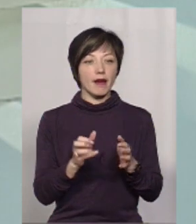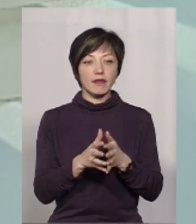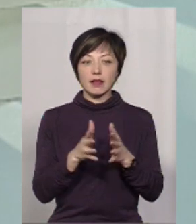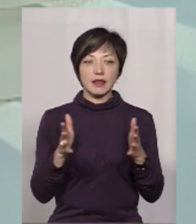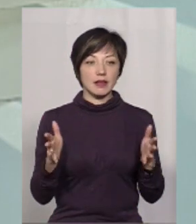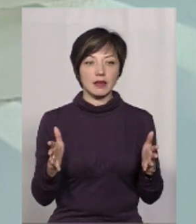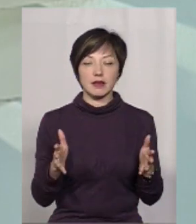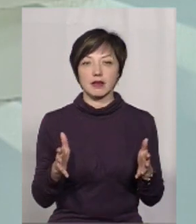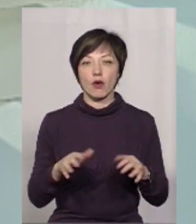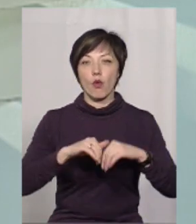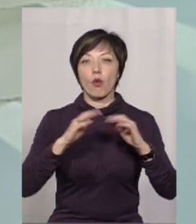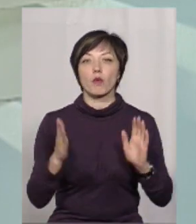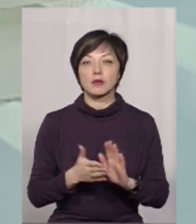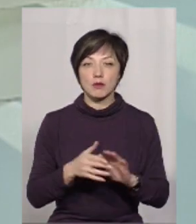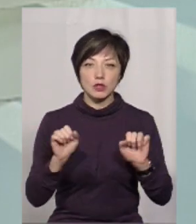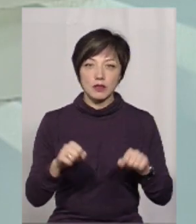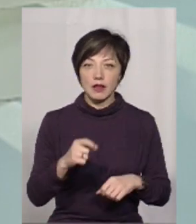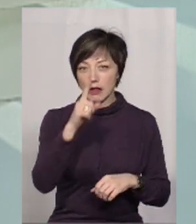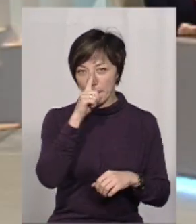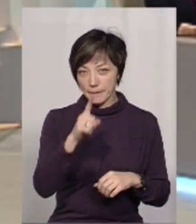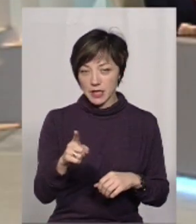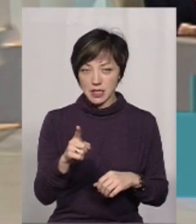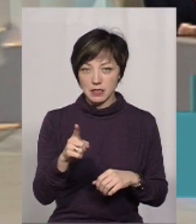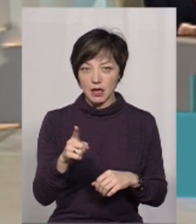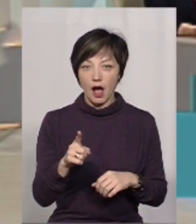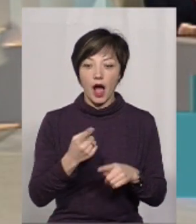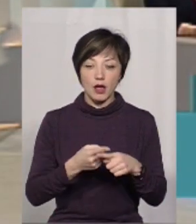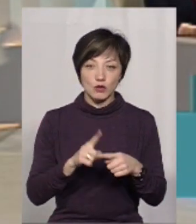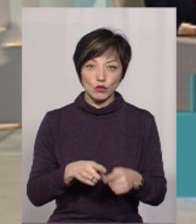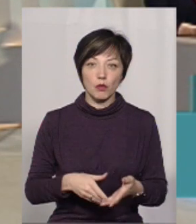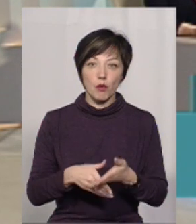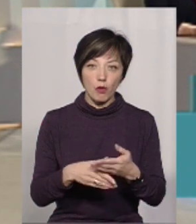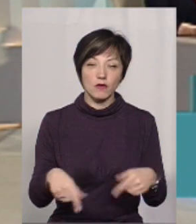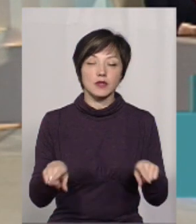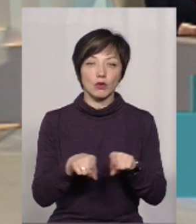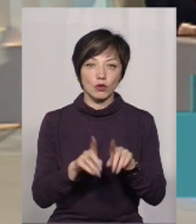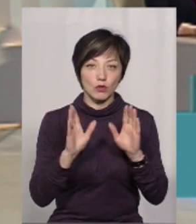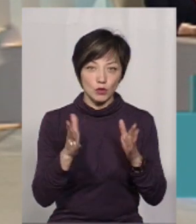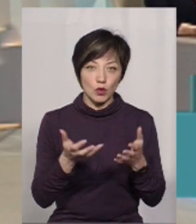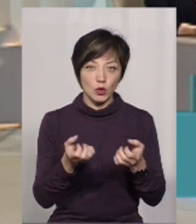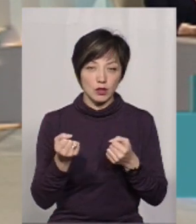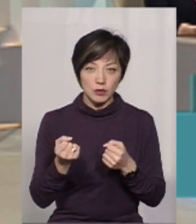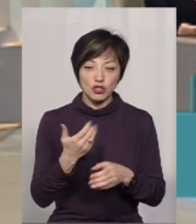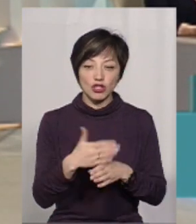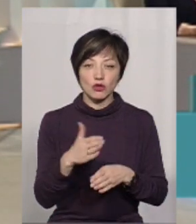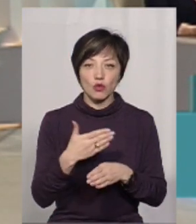ну, в невеликих обсягах, можливо, на один місяць. Але цю допомогу вони все одно будуть отримувати.